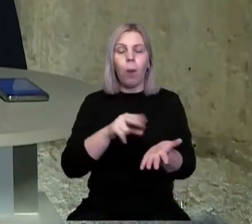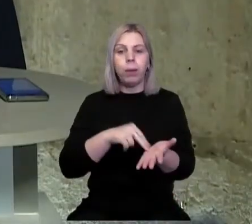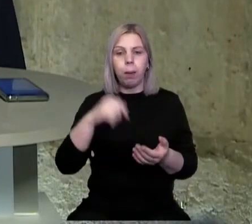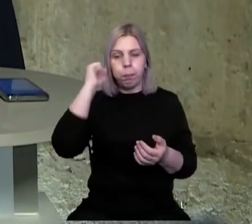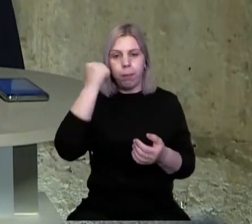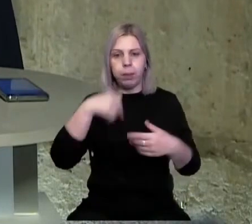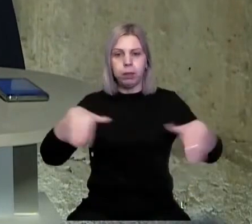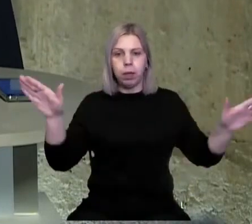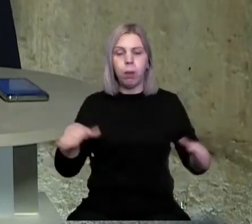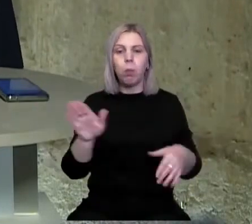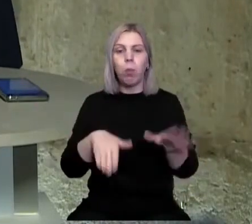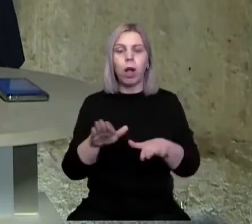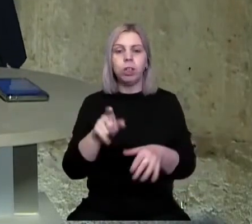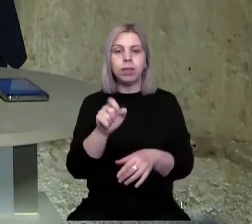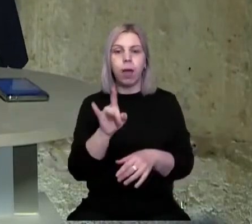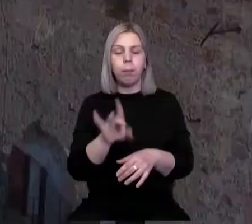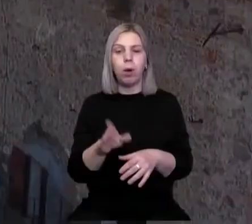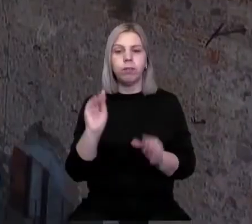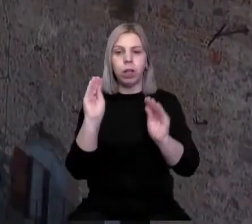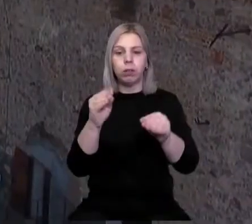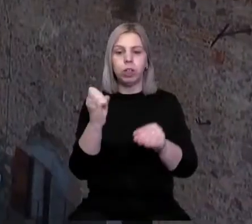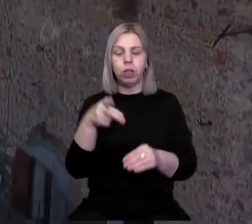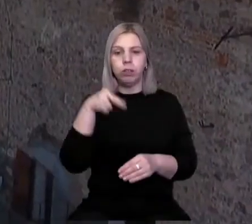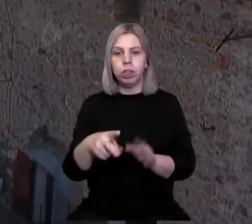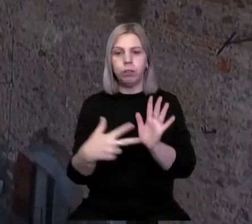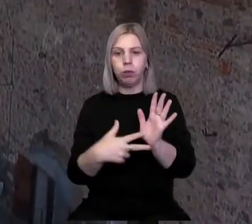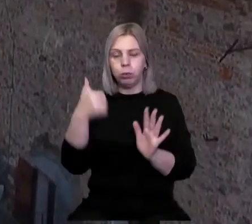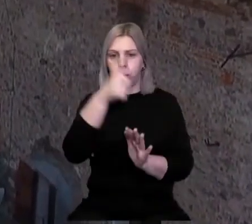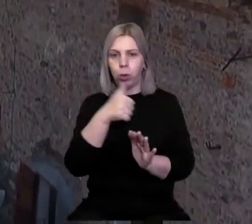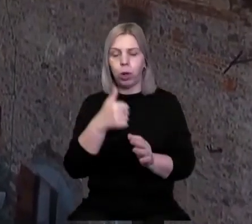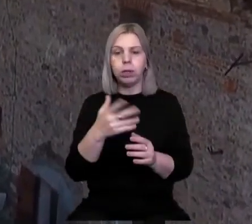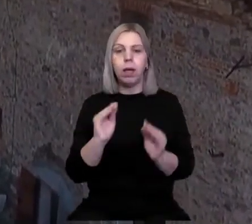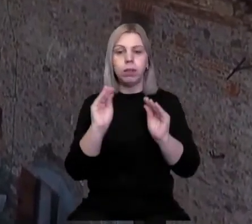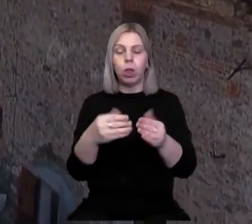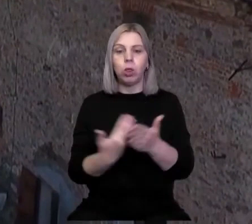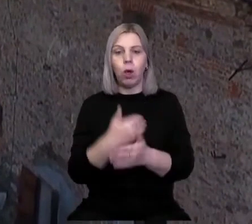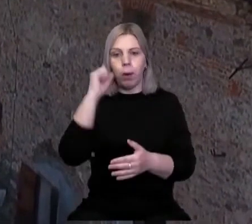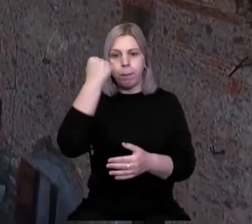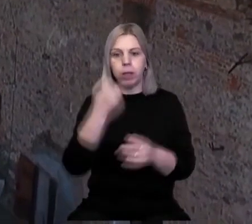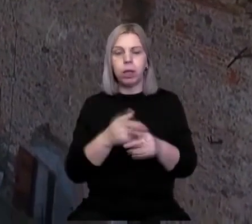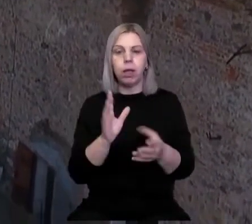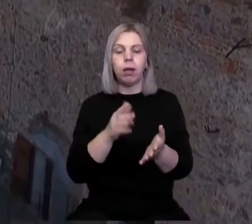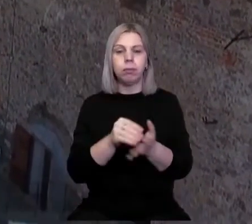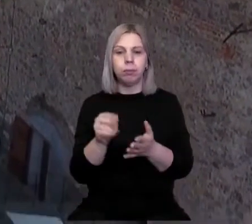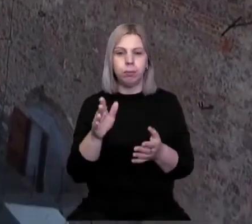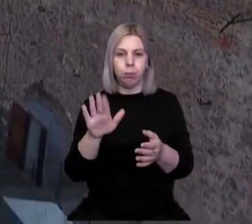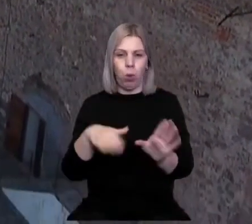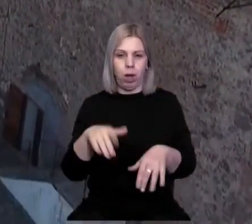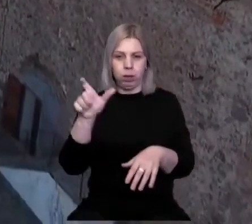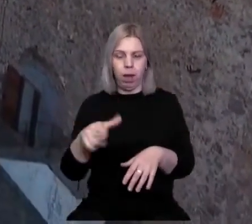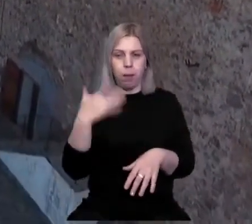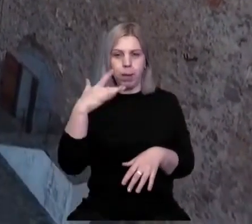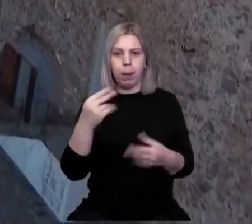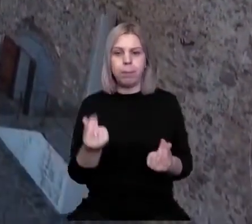Орла Турола на басіоні Мукачевського замку встановили ще у 2008 році. Встановлення нового пам'ятника профінансував виходець з Мукачева